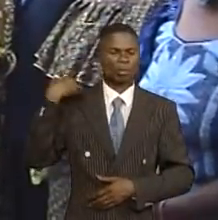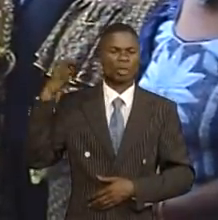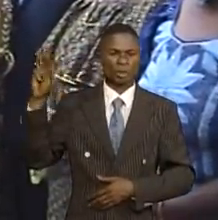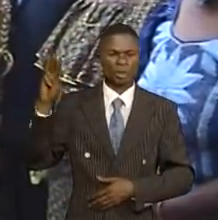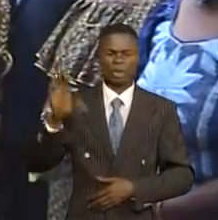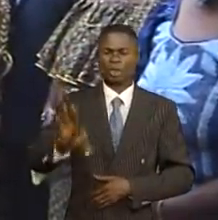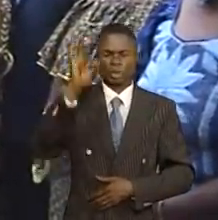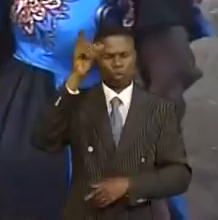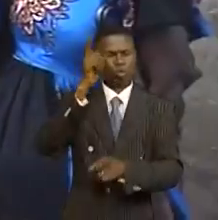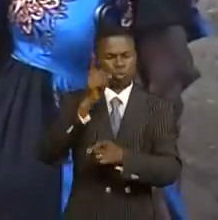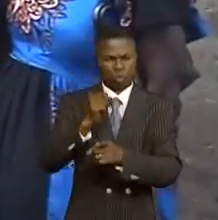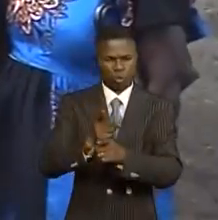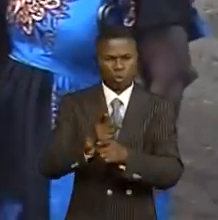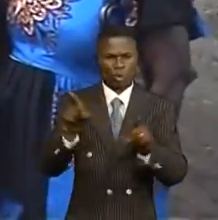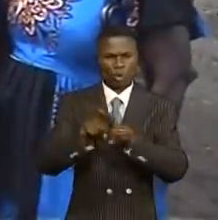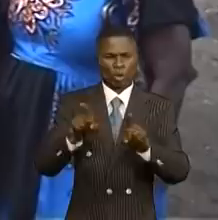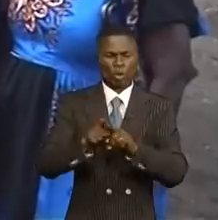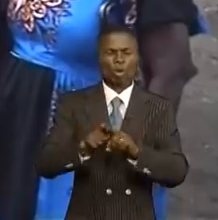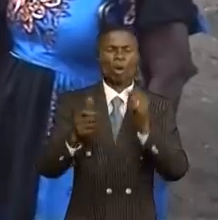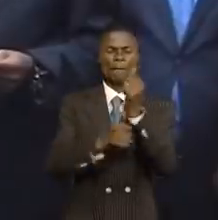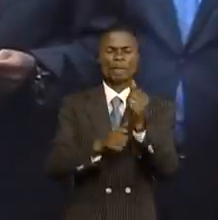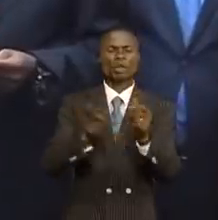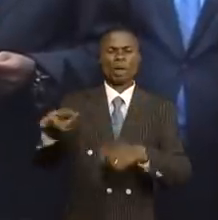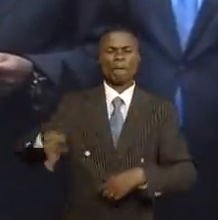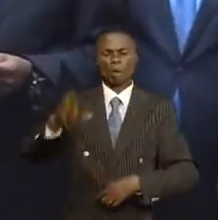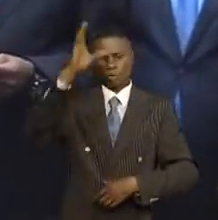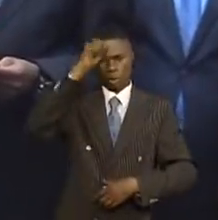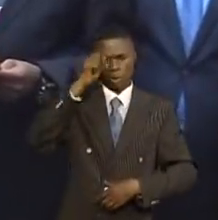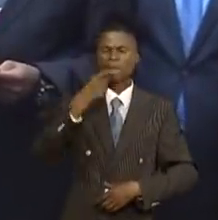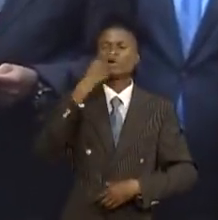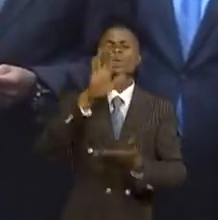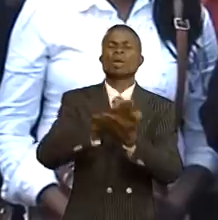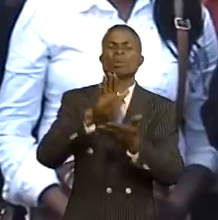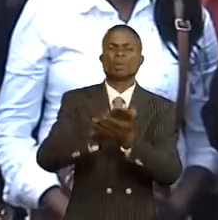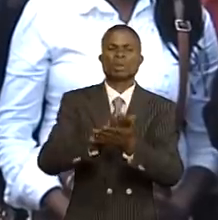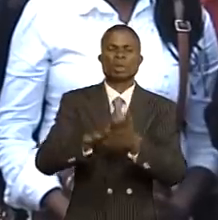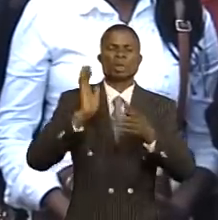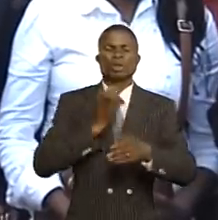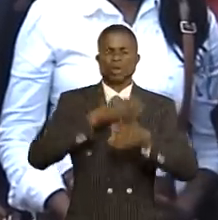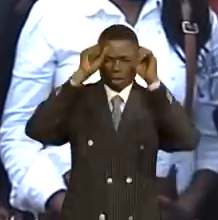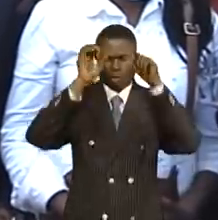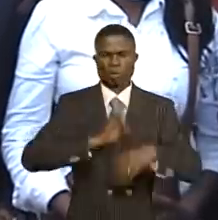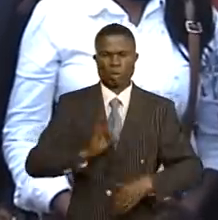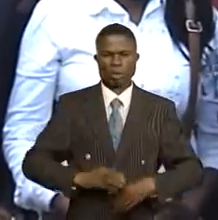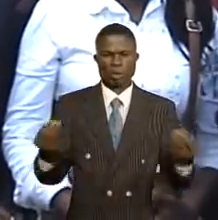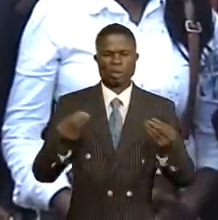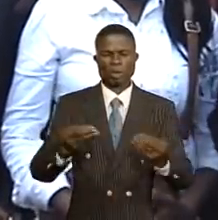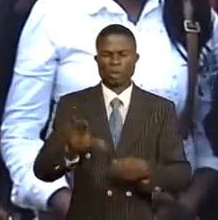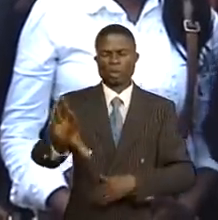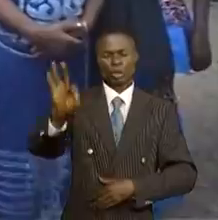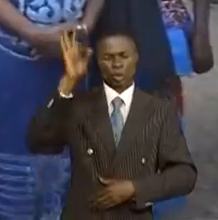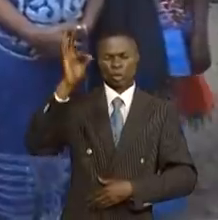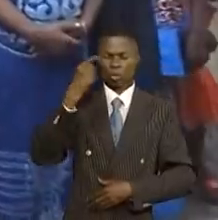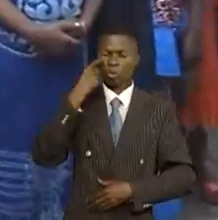Un choix judiciaire selon les ressortissants de ces coins du pays qui remercie par cette occasion les chefs de l'État pour avoir jeté son